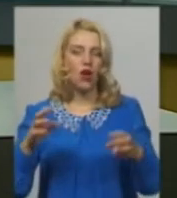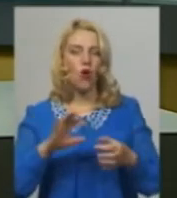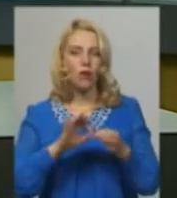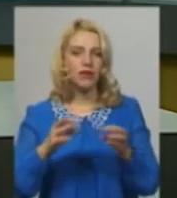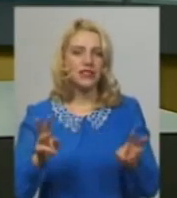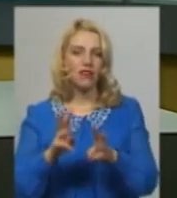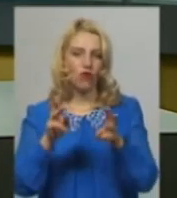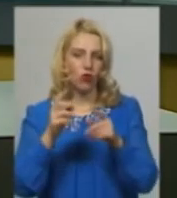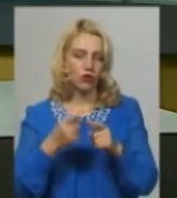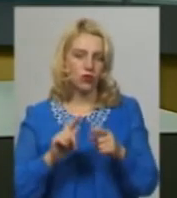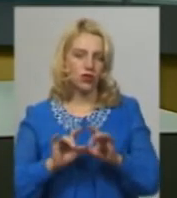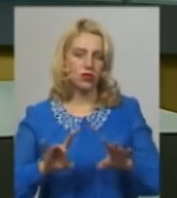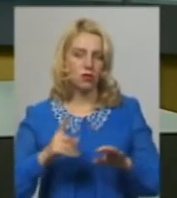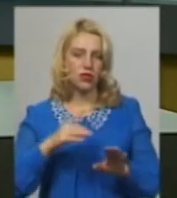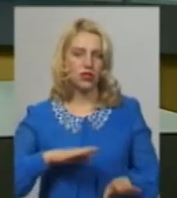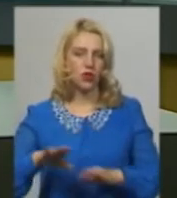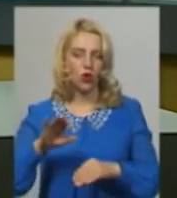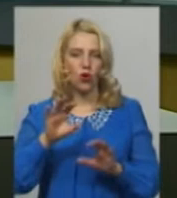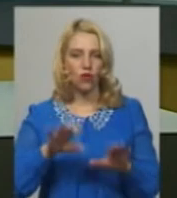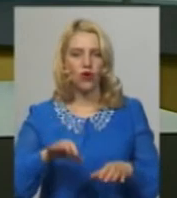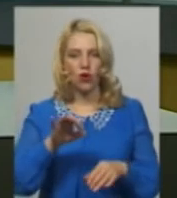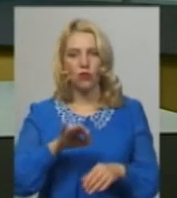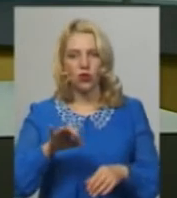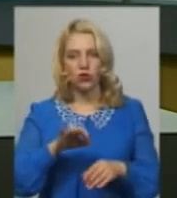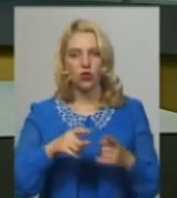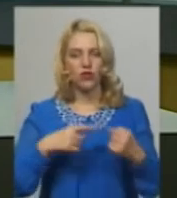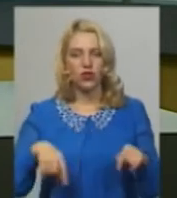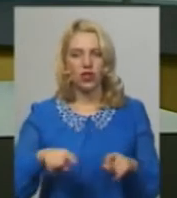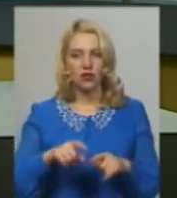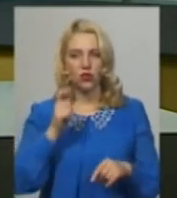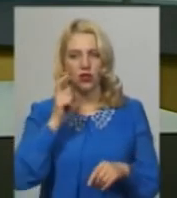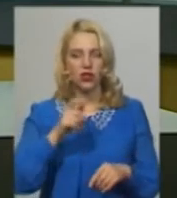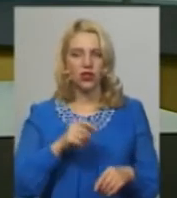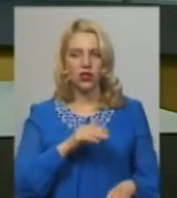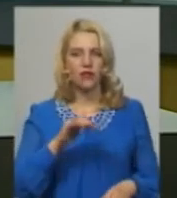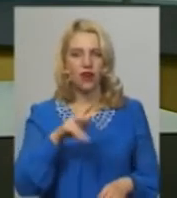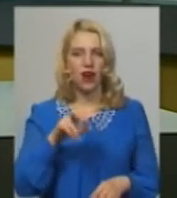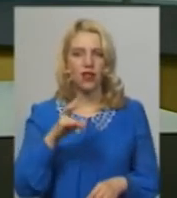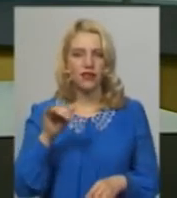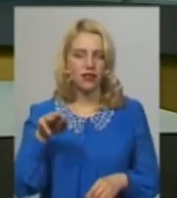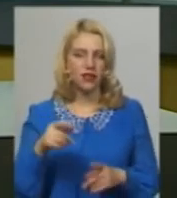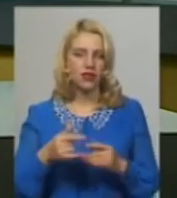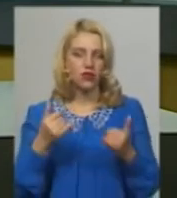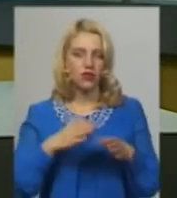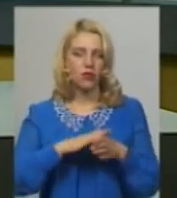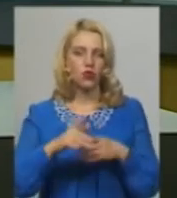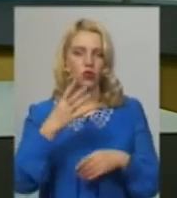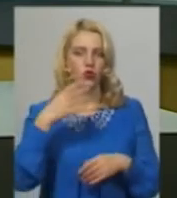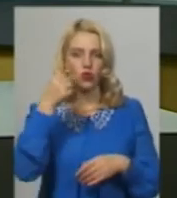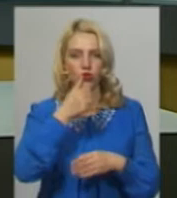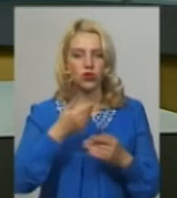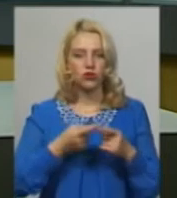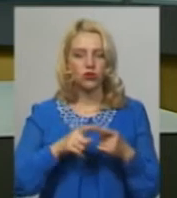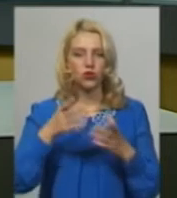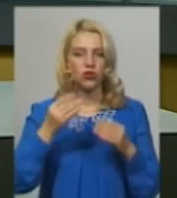це Суспільному сказав перший заступник голови обласного відділення НОК України Віктор Флєнтін. Каже, сьогодні виповнюється 40 років з того